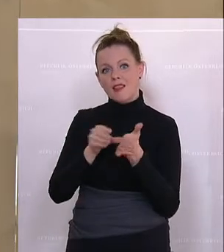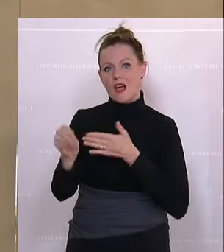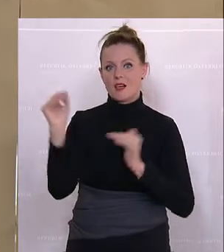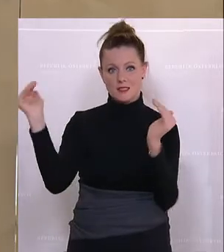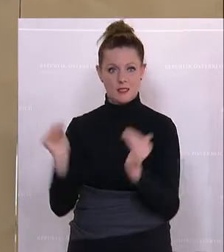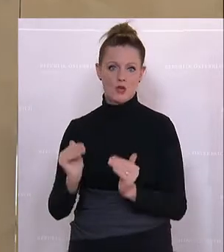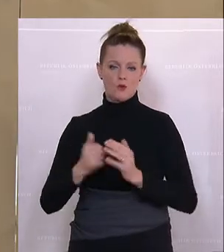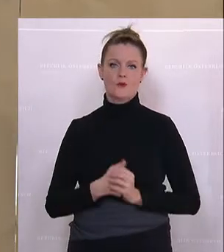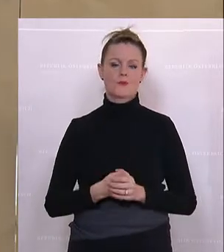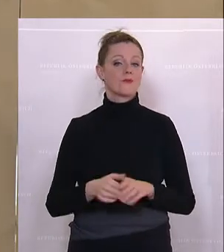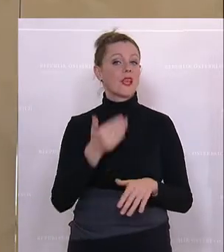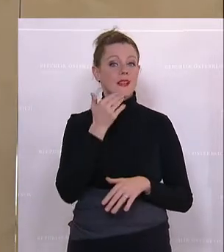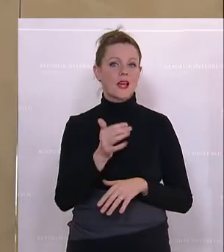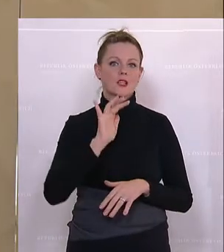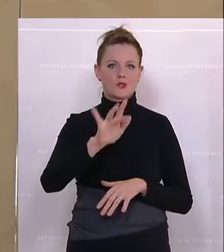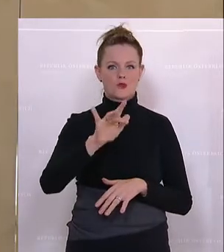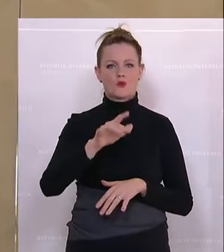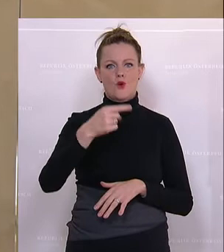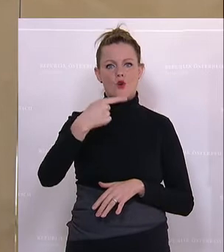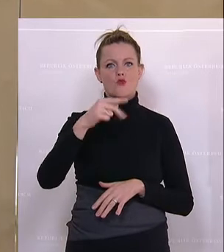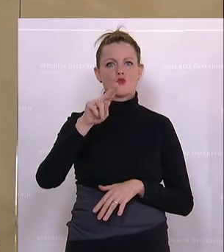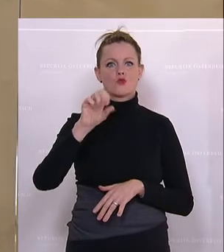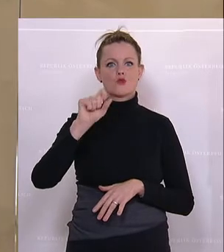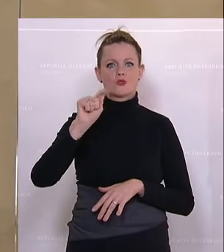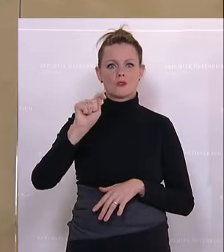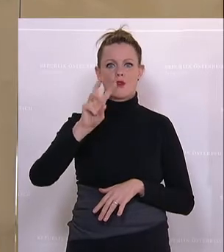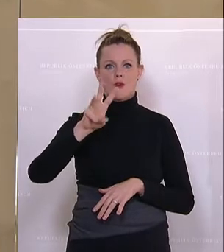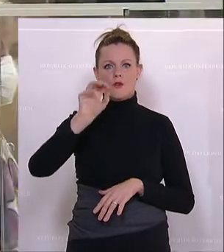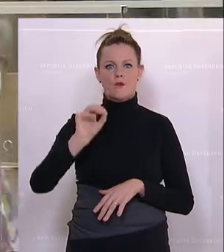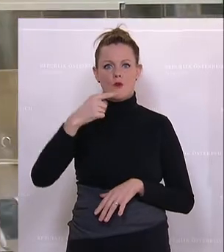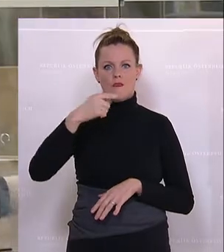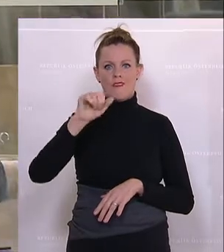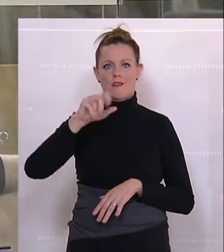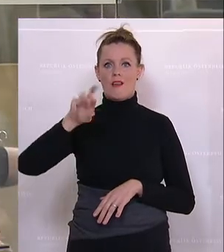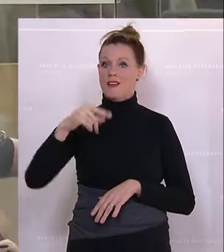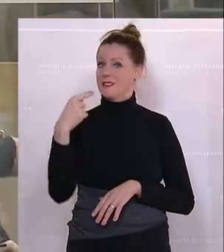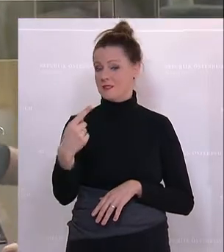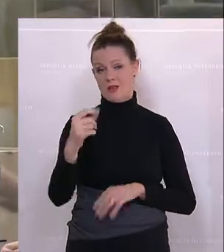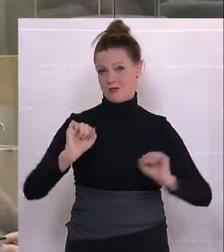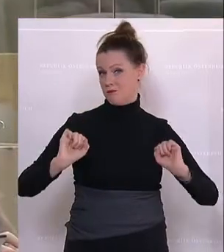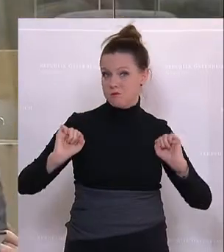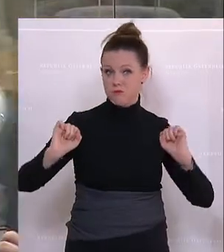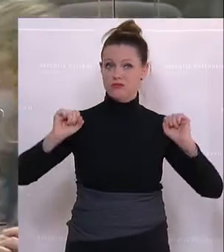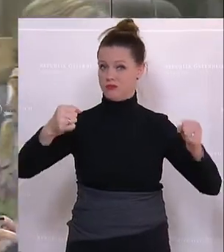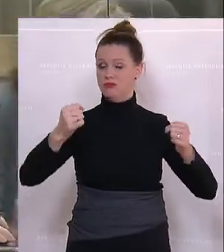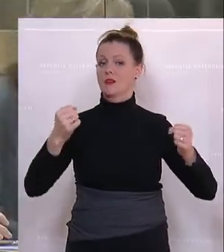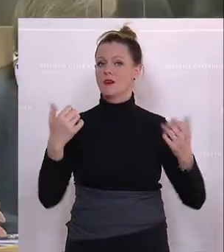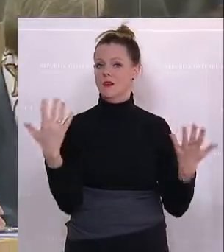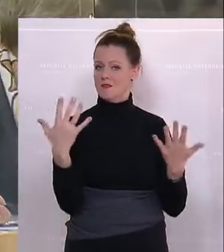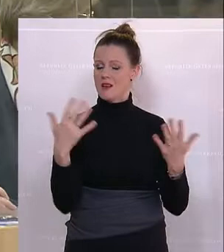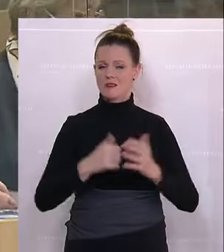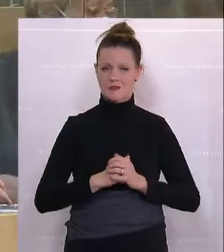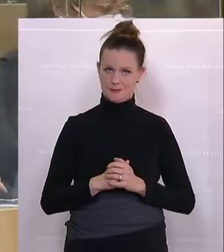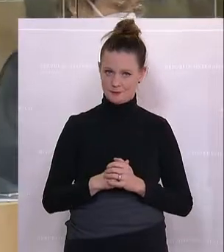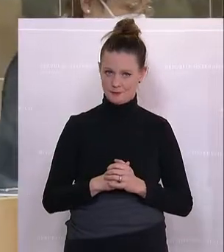ich bedanke mich, und da darf ich mich an den Gust Wöginger wenden, weil er derjenige war und maßgeblich auch dazu beigetragen hat,